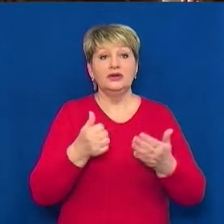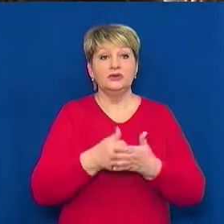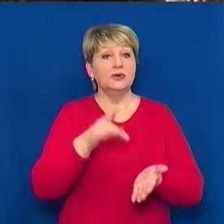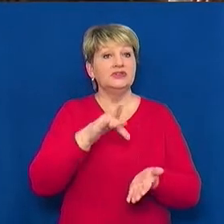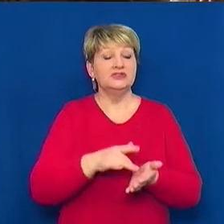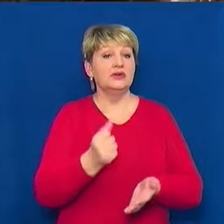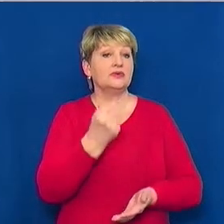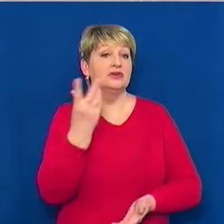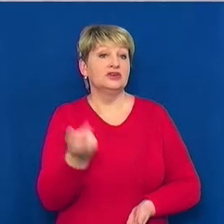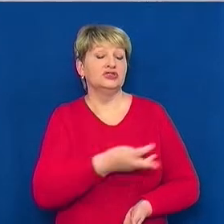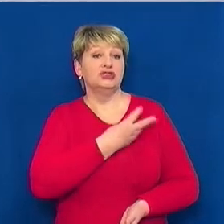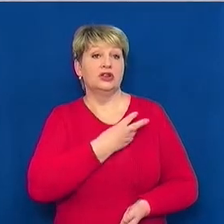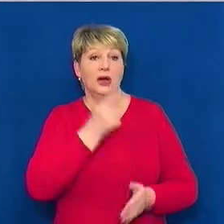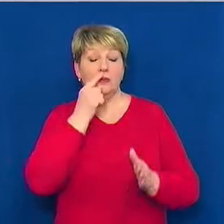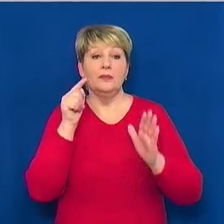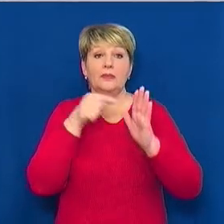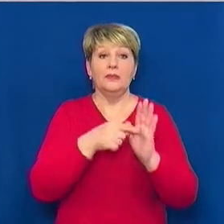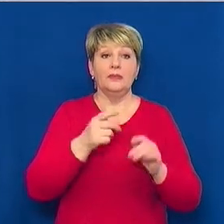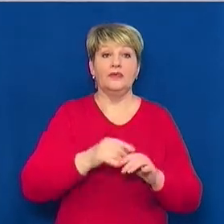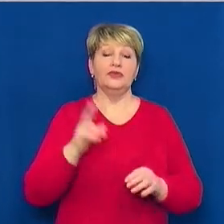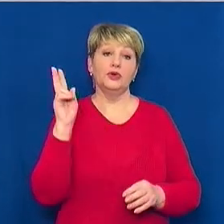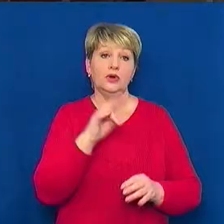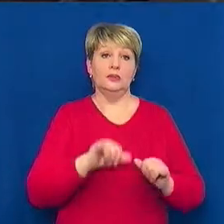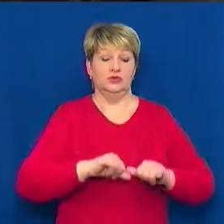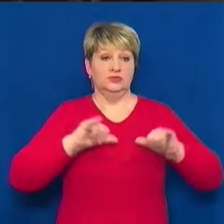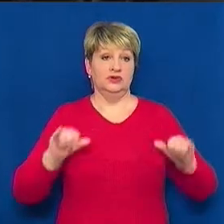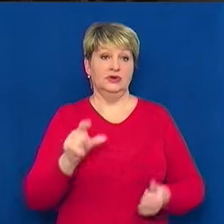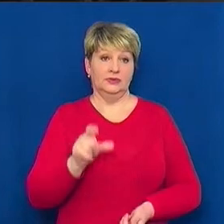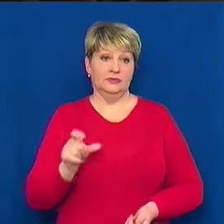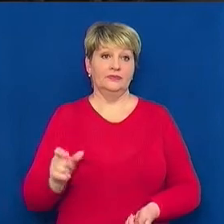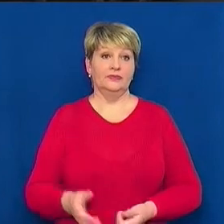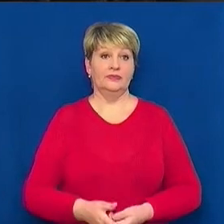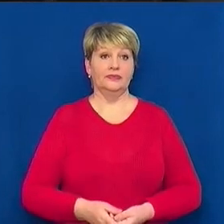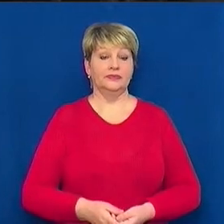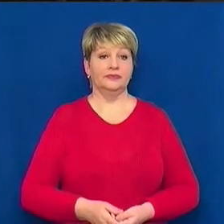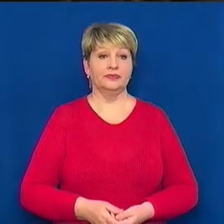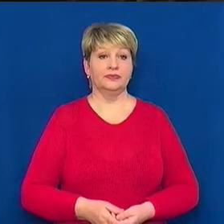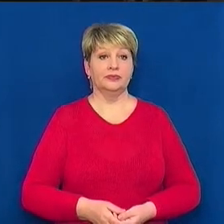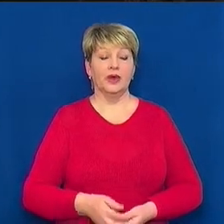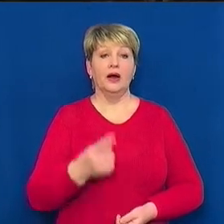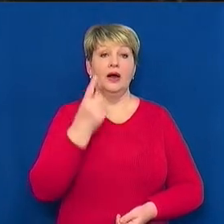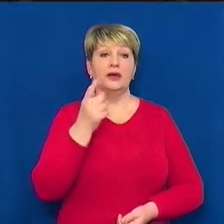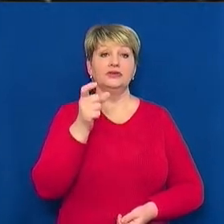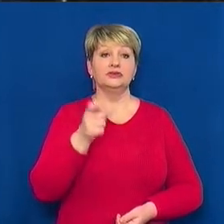кількість охочих потрапити до тролейбуса збільшується. Один чоловік. Пробей.